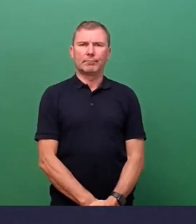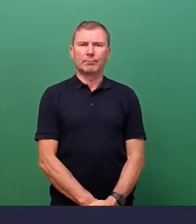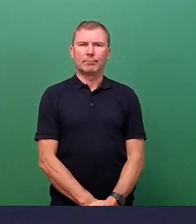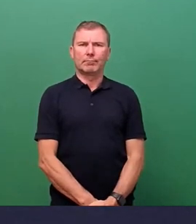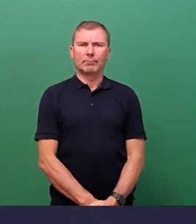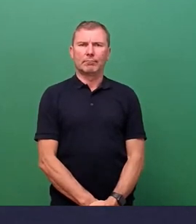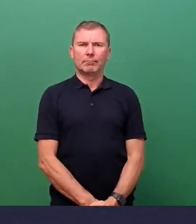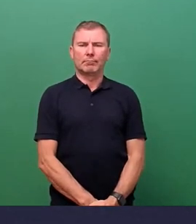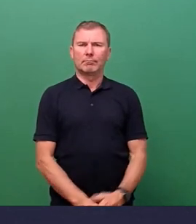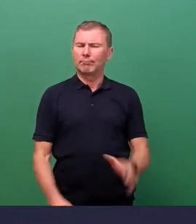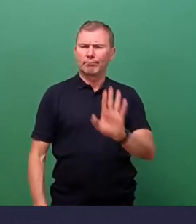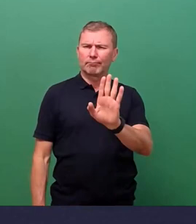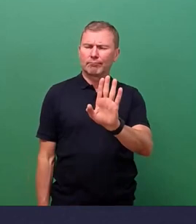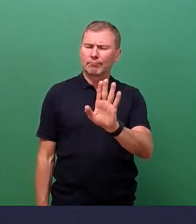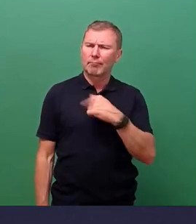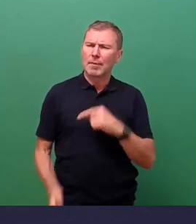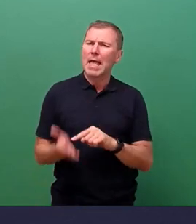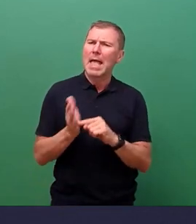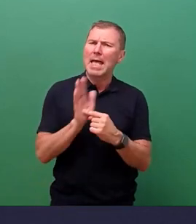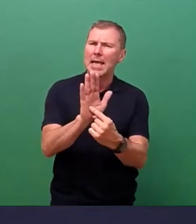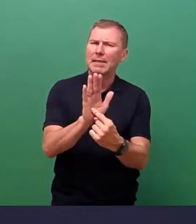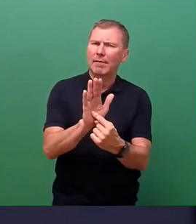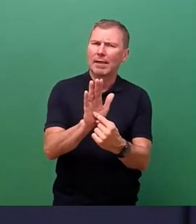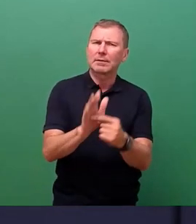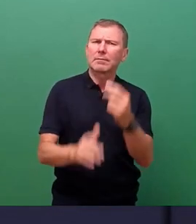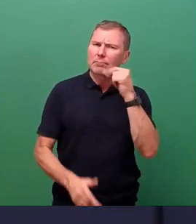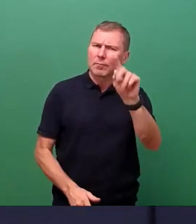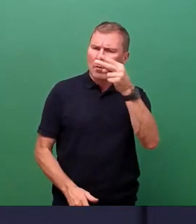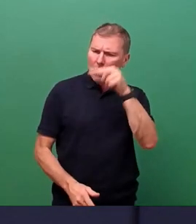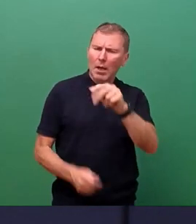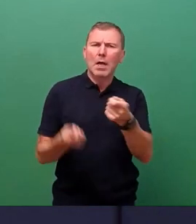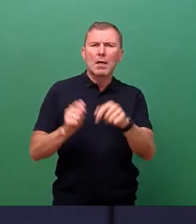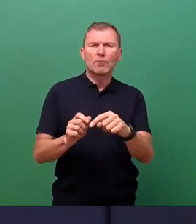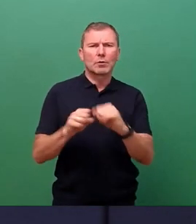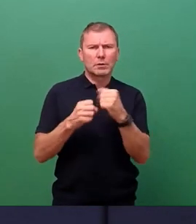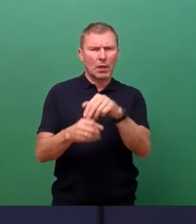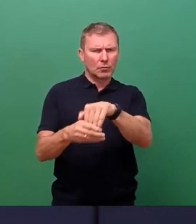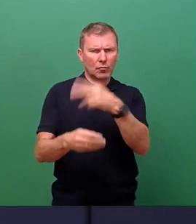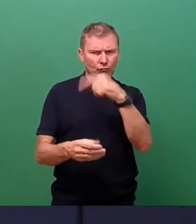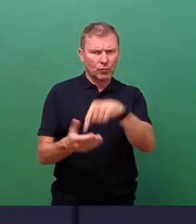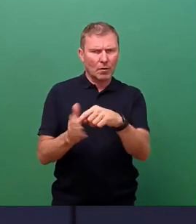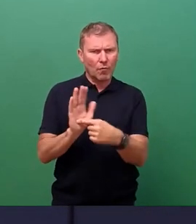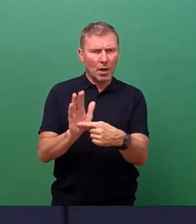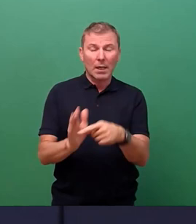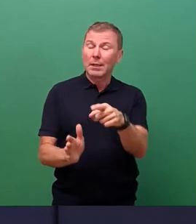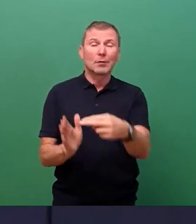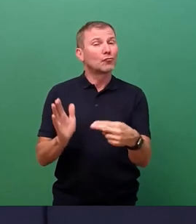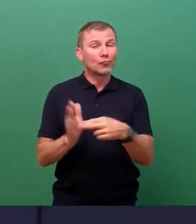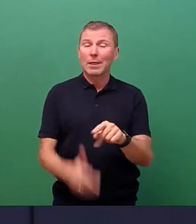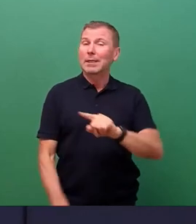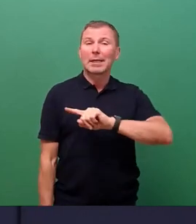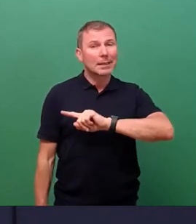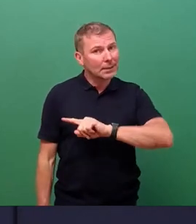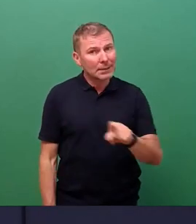Gestatten Sie mir den Hinweis, dass Sie noch mal hineinschauen sollten in die Beschlusslage. Wenn ich mich recht entsinne, steht da nicht, dass gerade diese